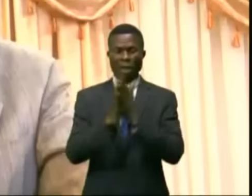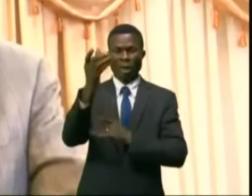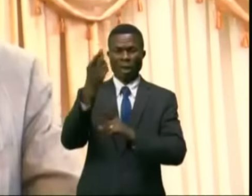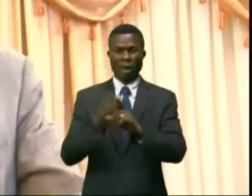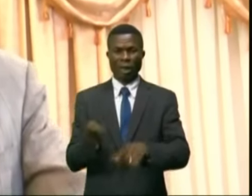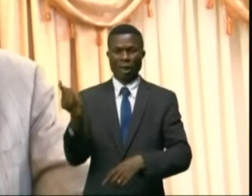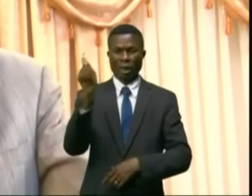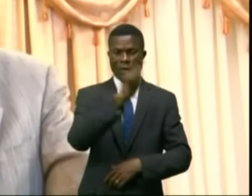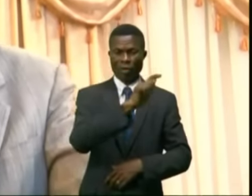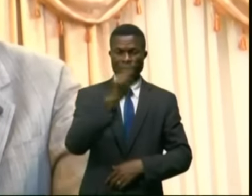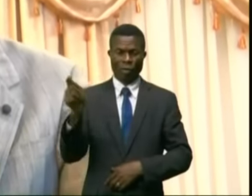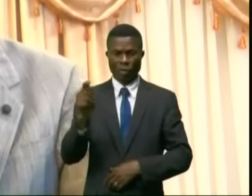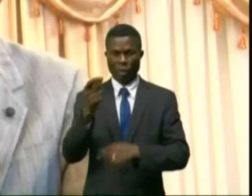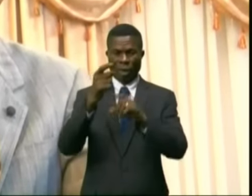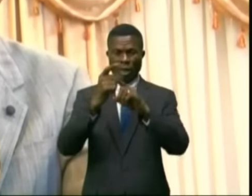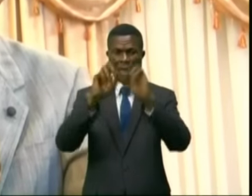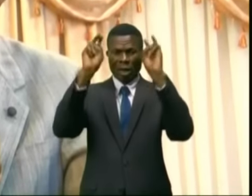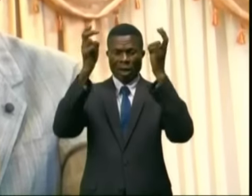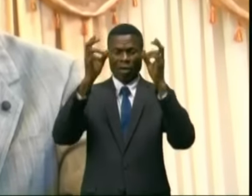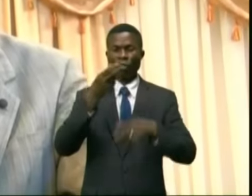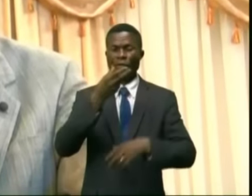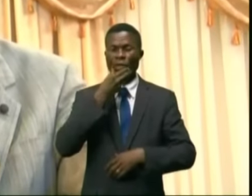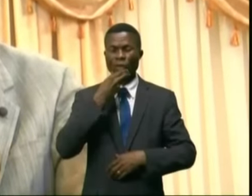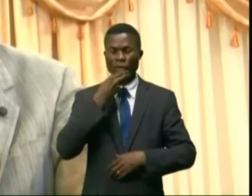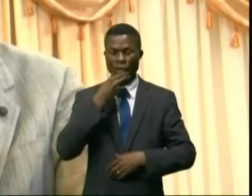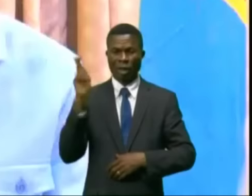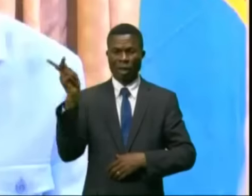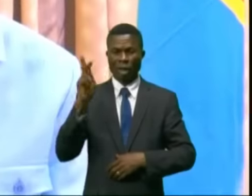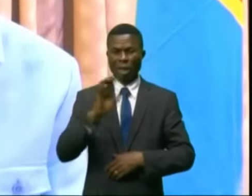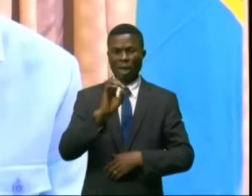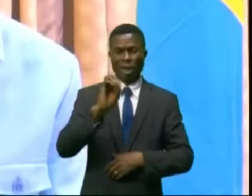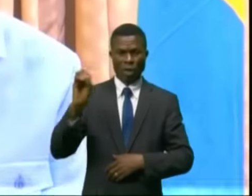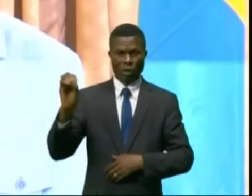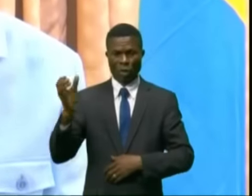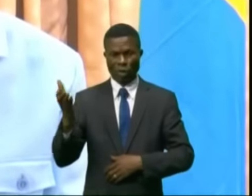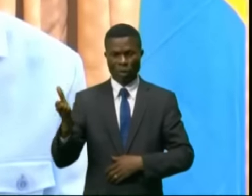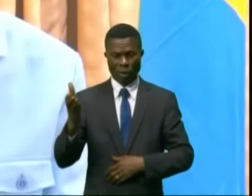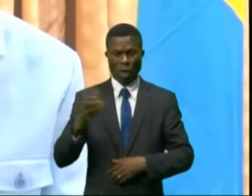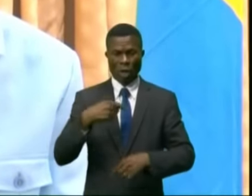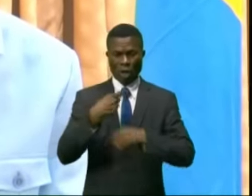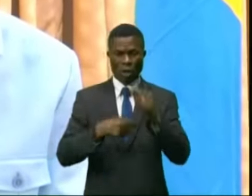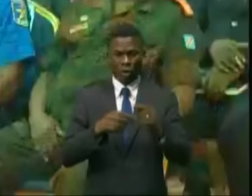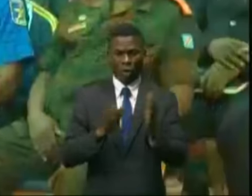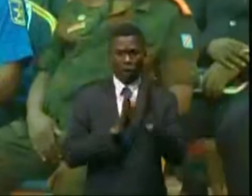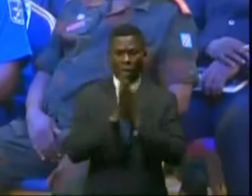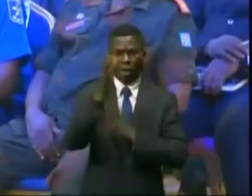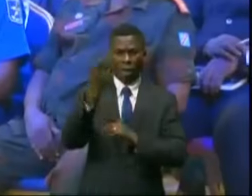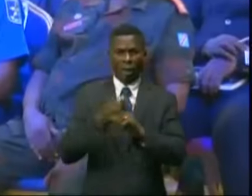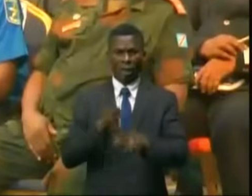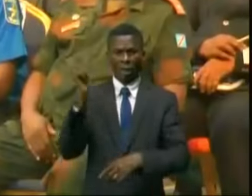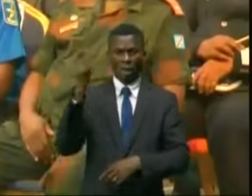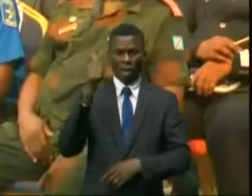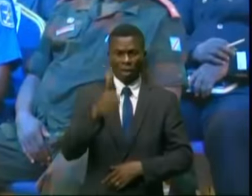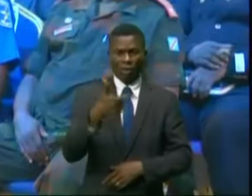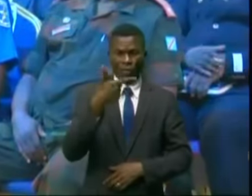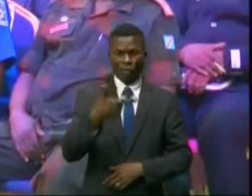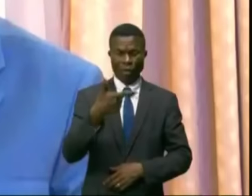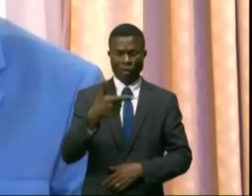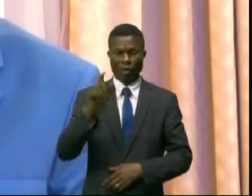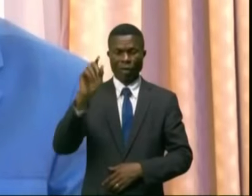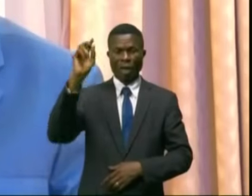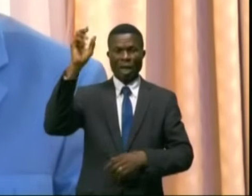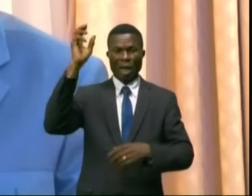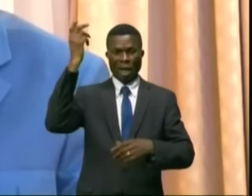2024, dans la ville de Mboujimaï, province du Kassa orientale. Lancé depuis le 15 février à Kinshasa, sous les thèmes